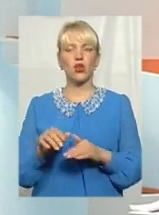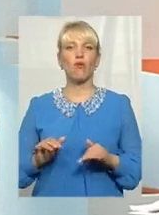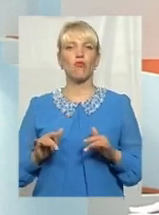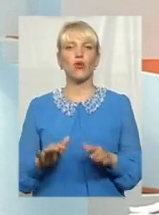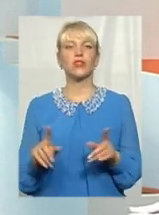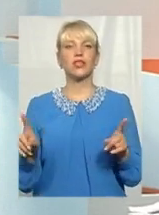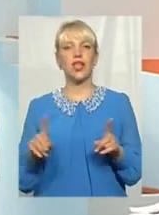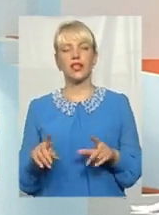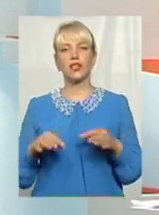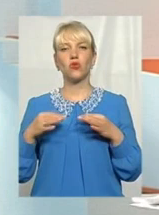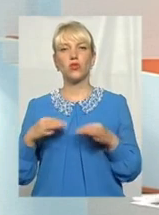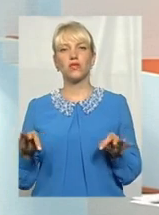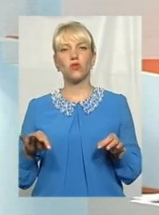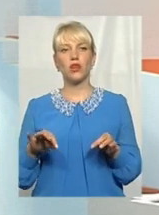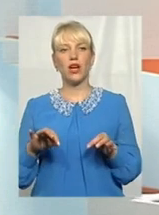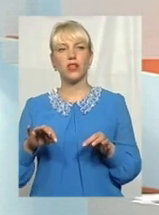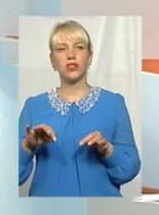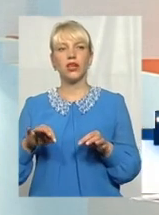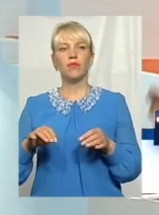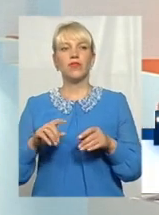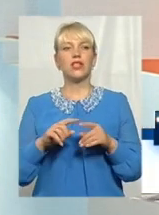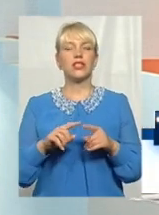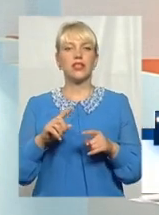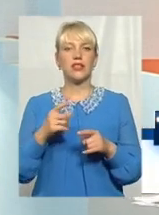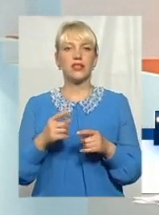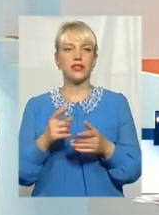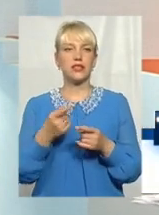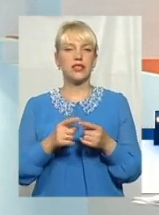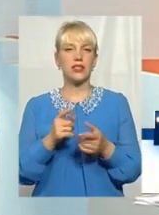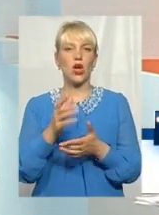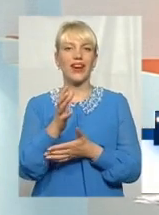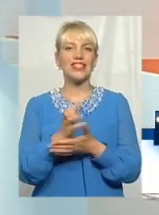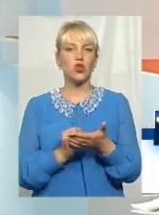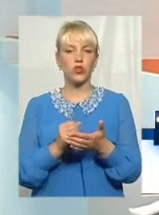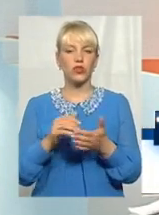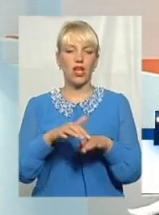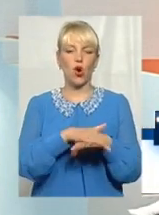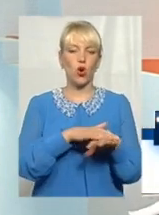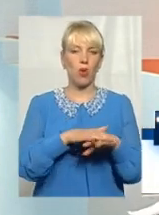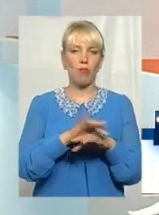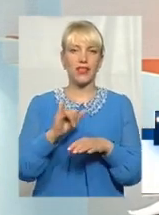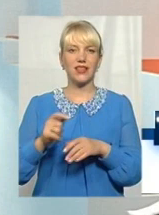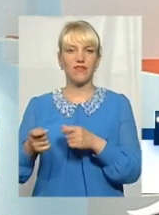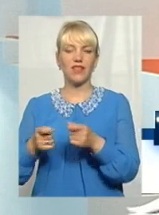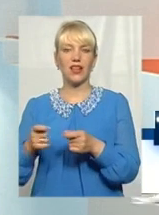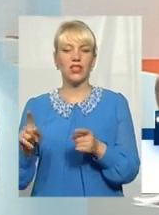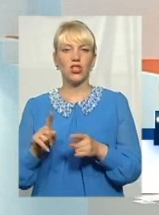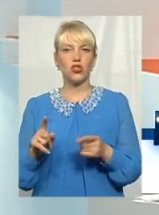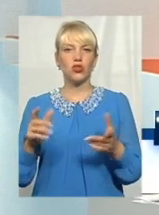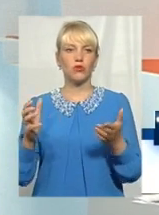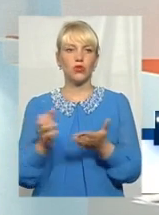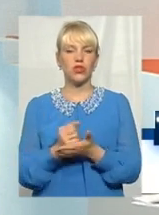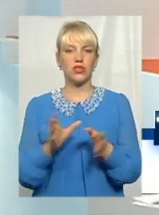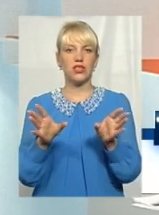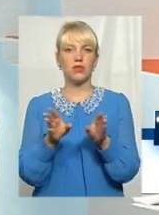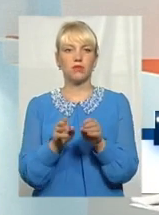дозволяють зрозуміти певні ресурси тієї ж самої громади і влади для того, щоб досягнути спільних